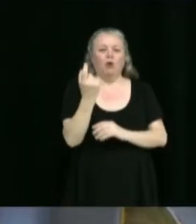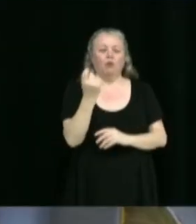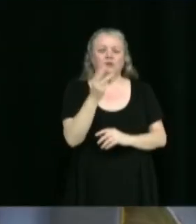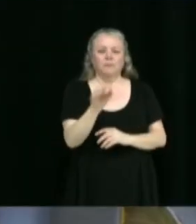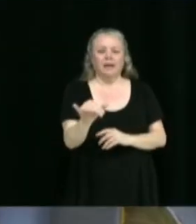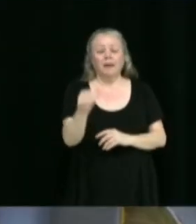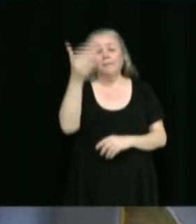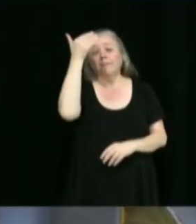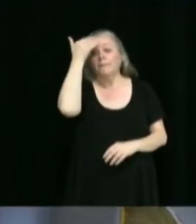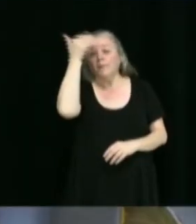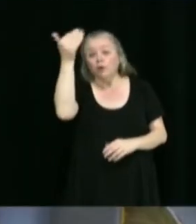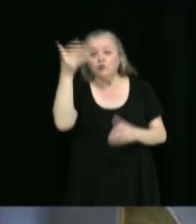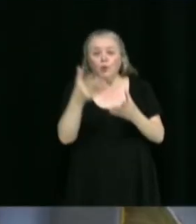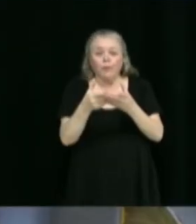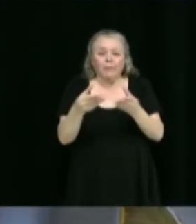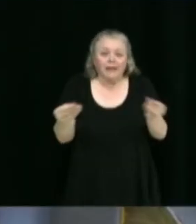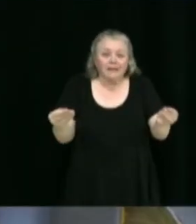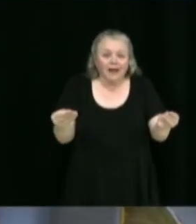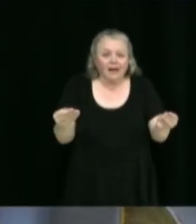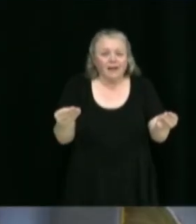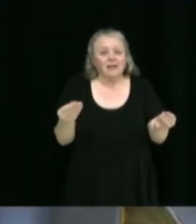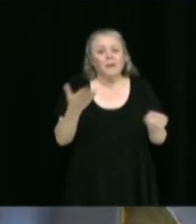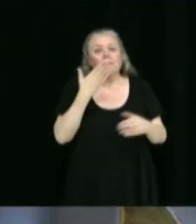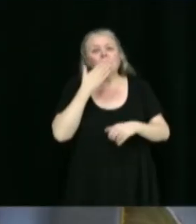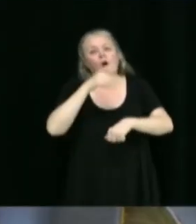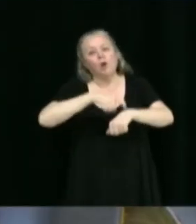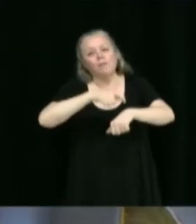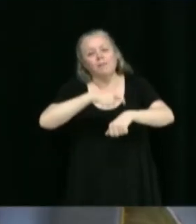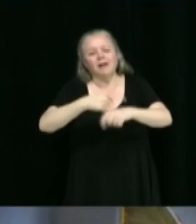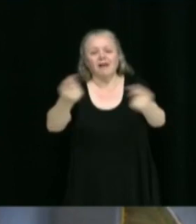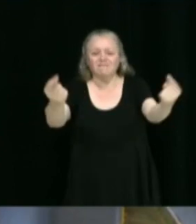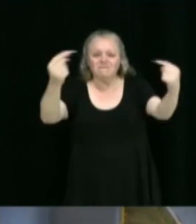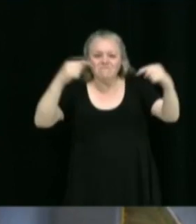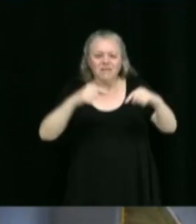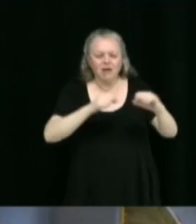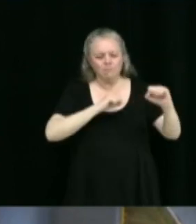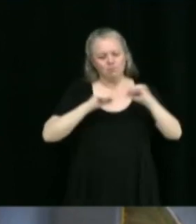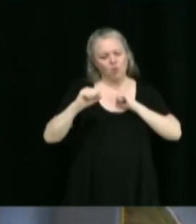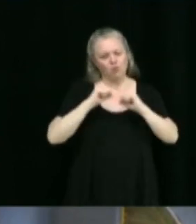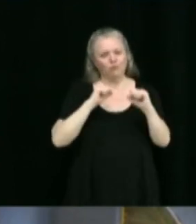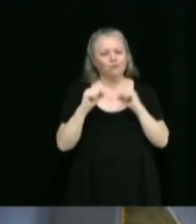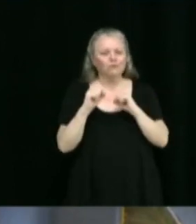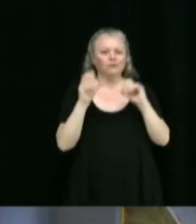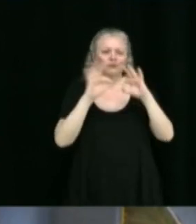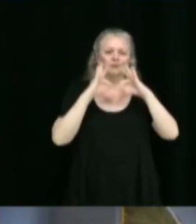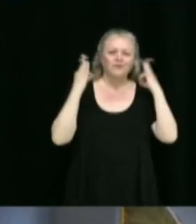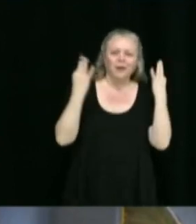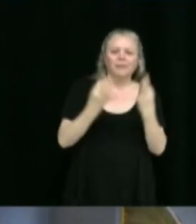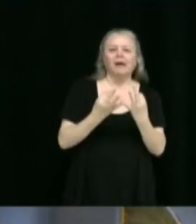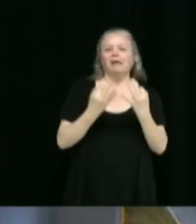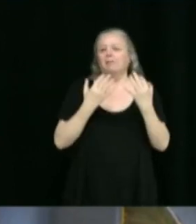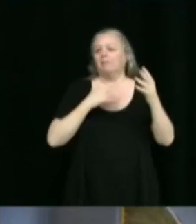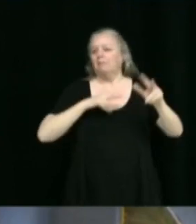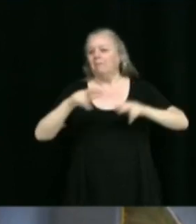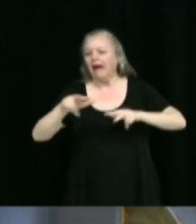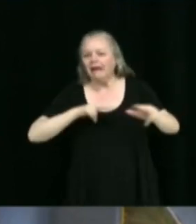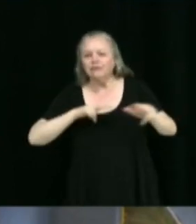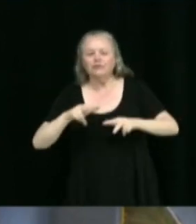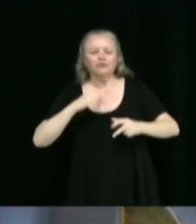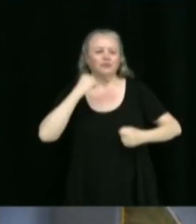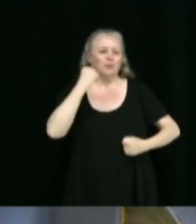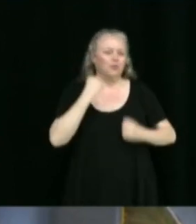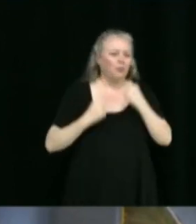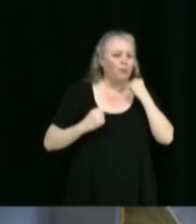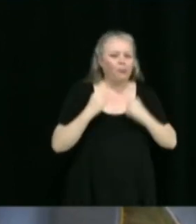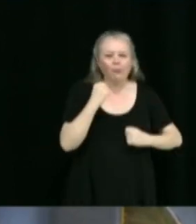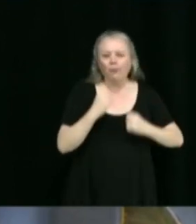c'est le bon jour au printemps. C'est le moment de venir bouger ensemble en famille. On peut marcher, on peut courir.